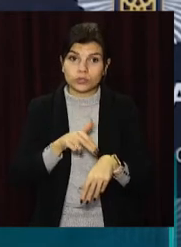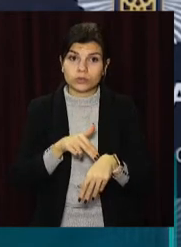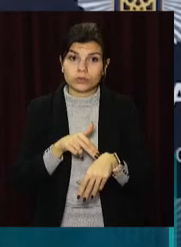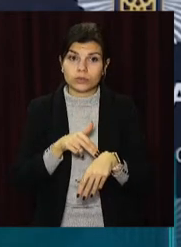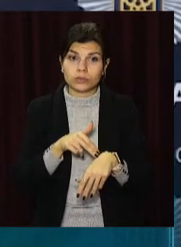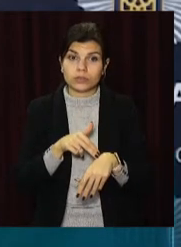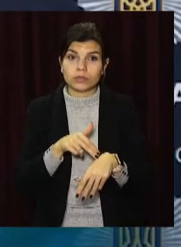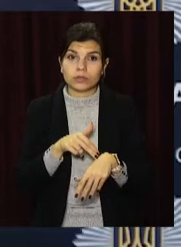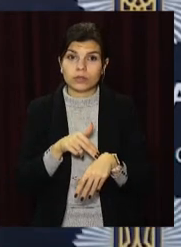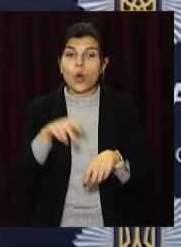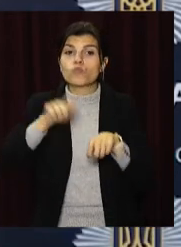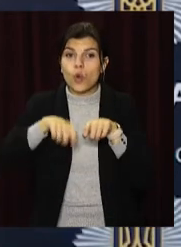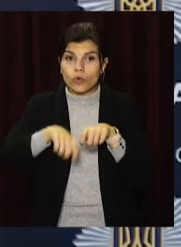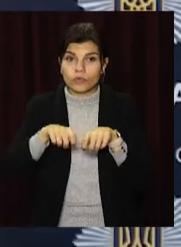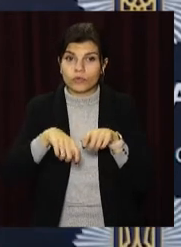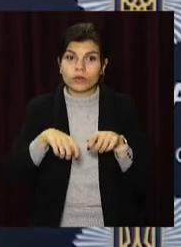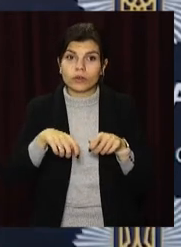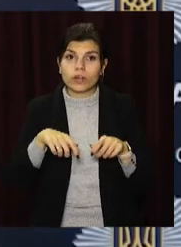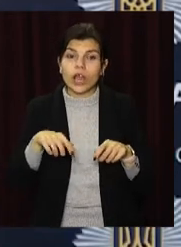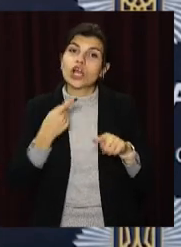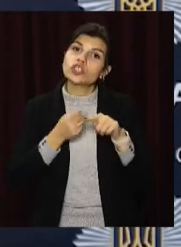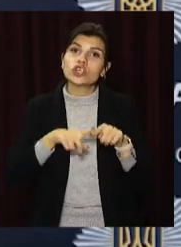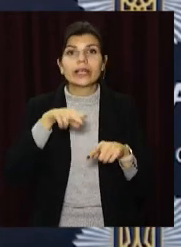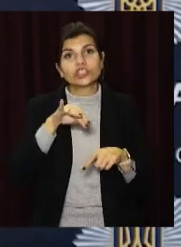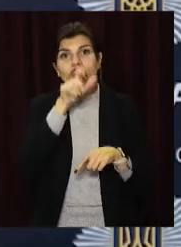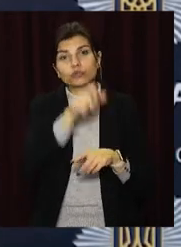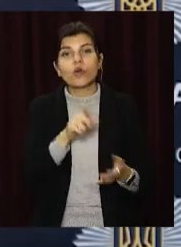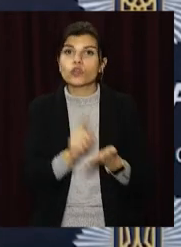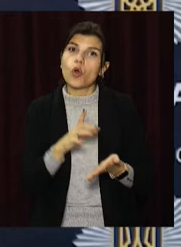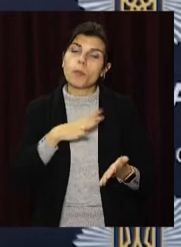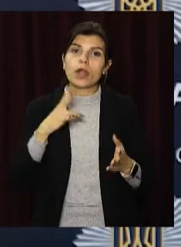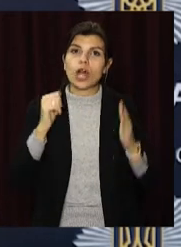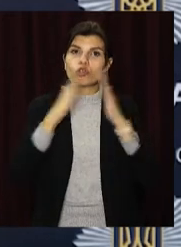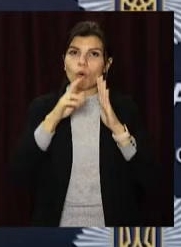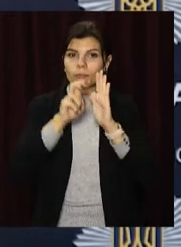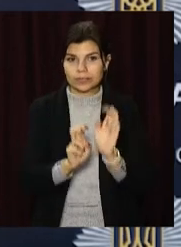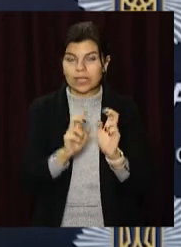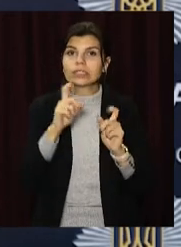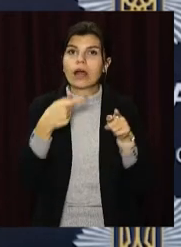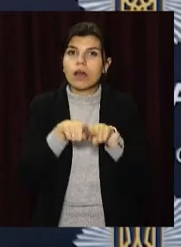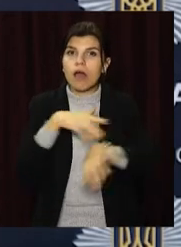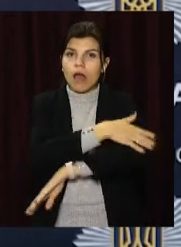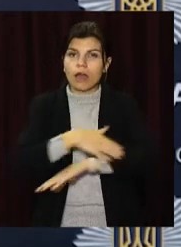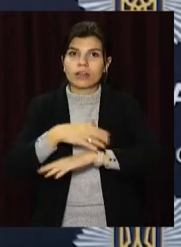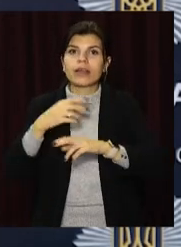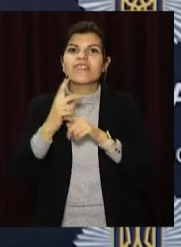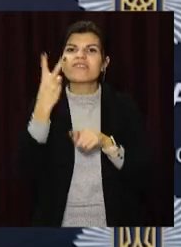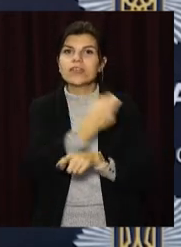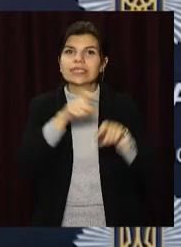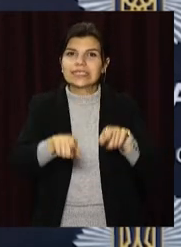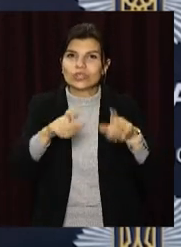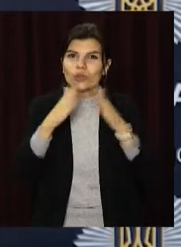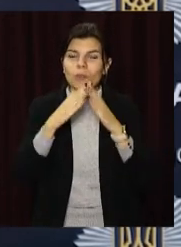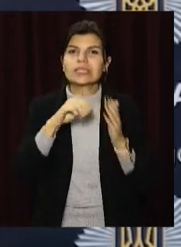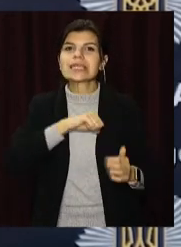перевіряє, чи є цей громадянин, має бути на самоізоляції, наприклад, за такою адресою, чи ні. В такому